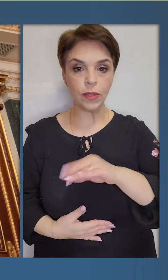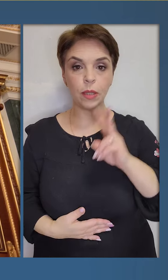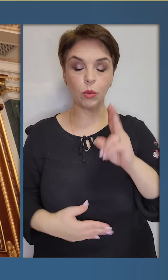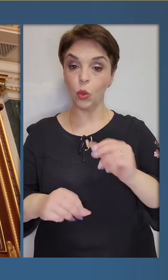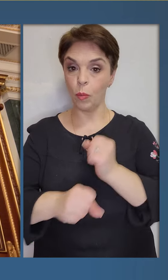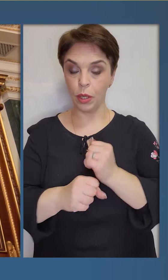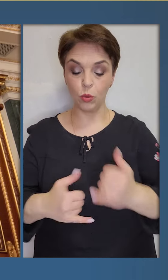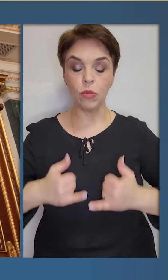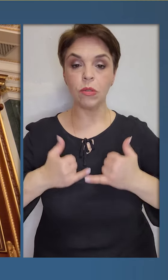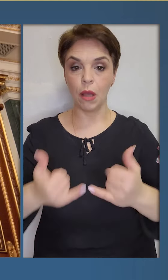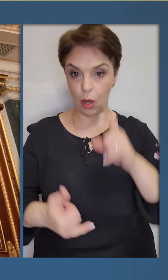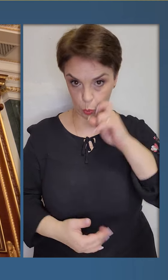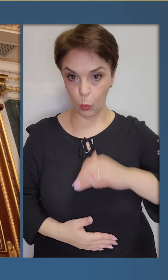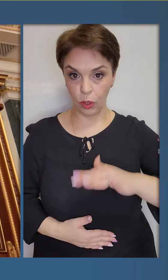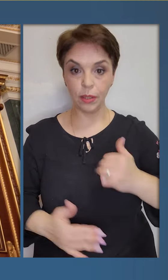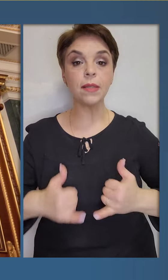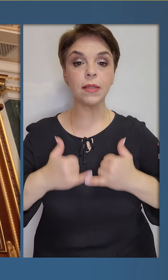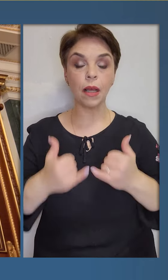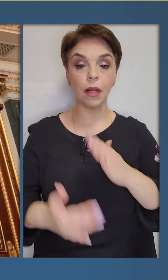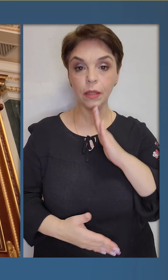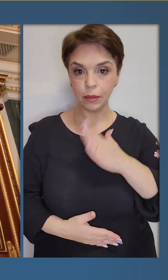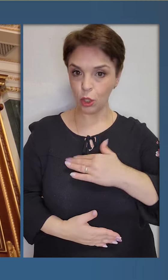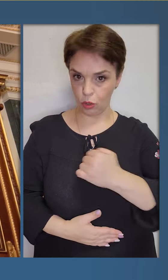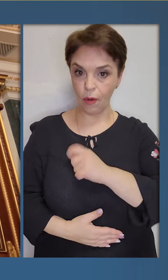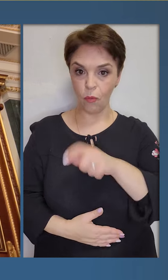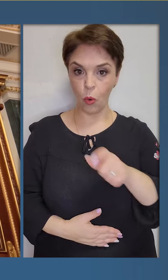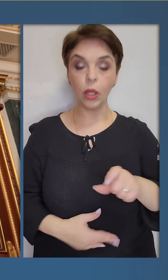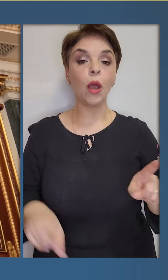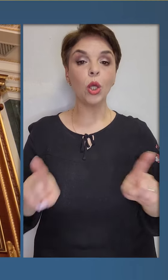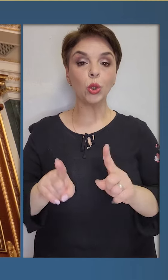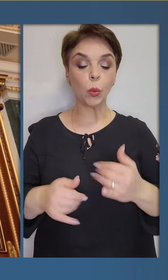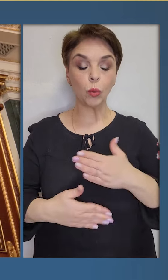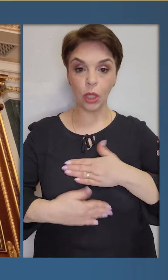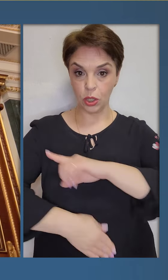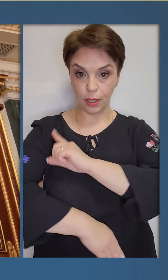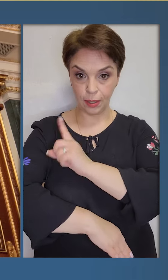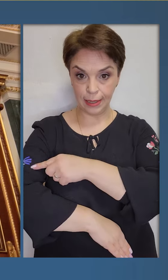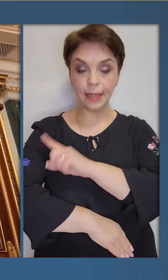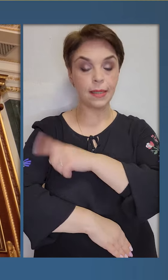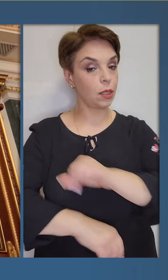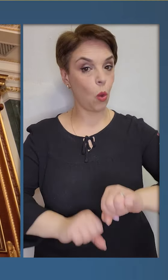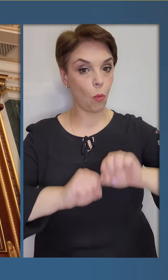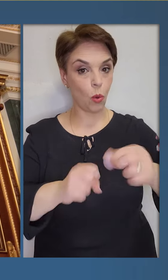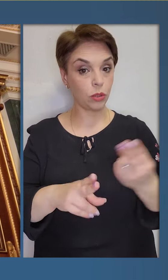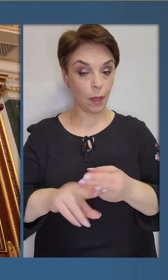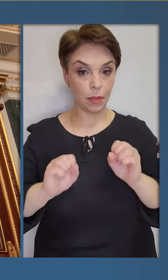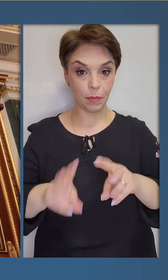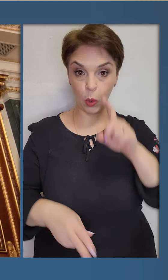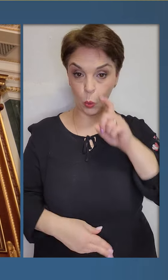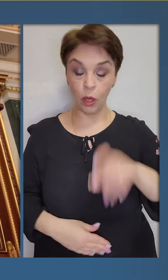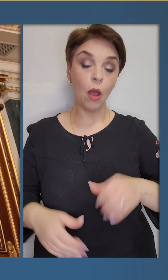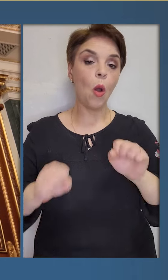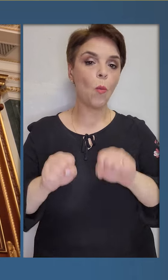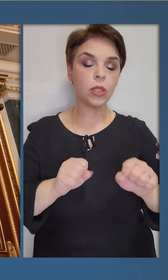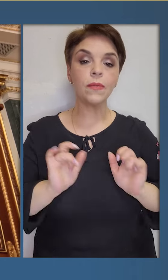Дякую всім, хто працює заради України. Заради наших воїнів. Щоб у наших сел, сил оборони та